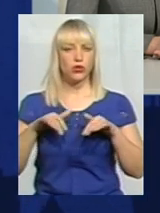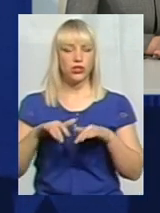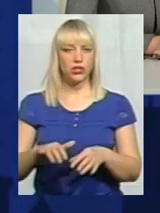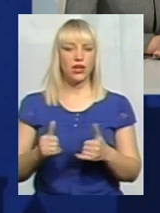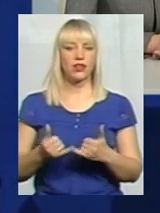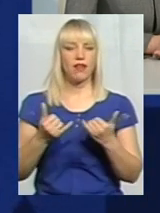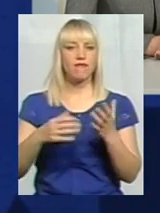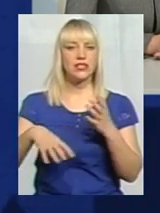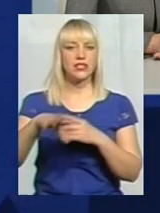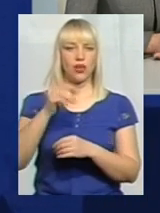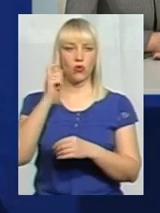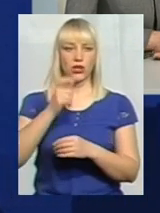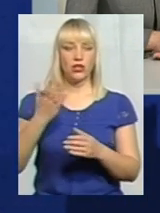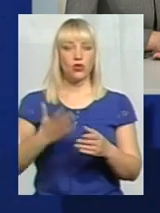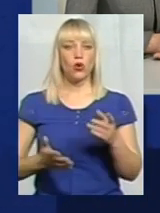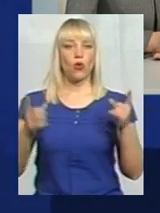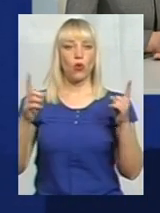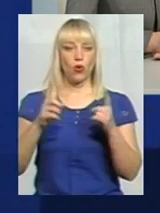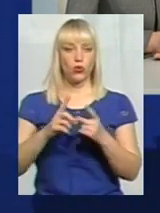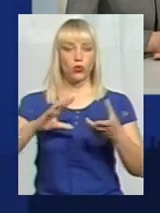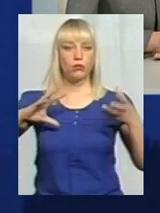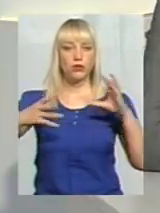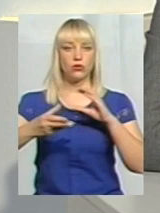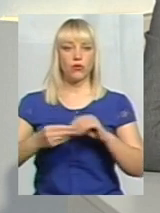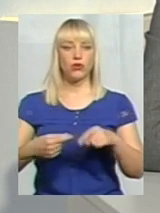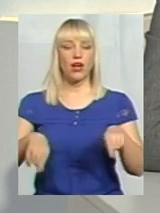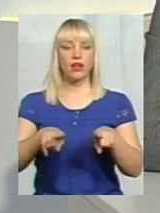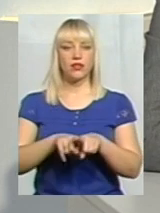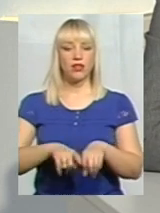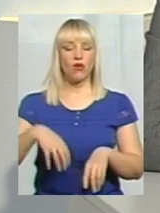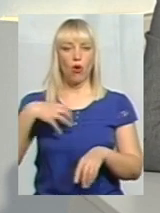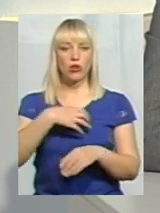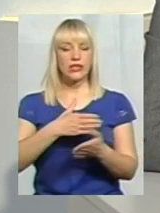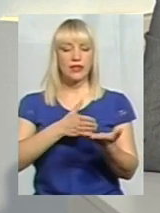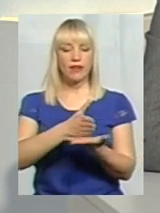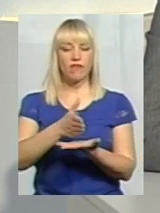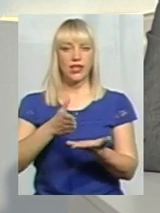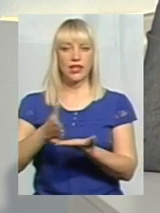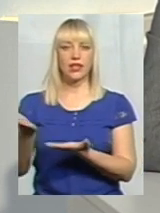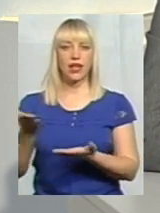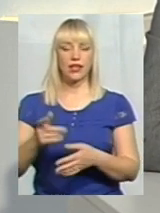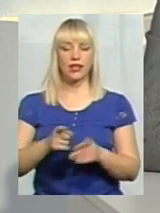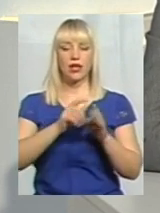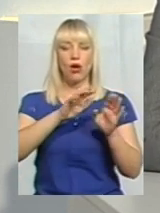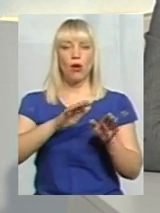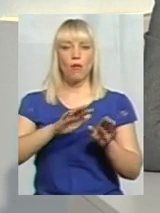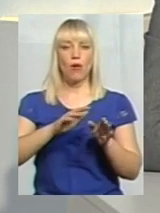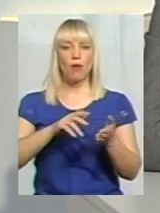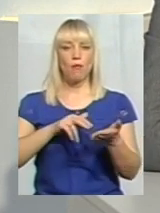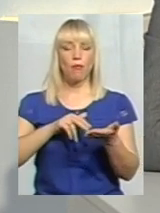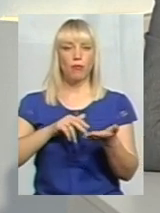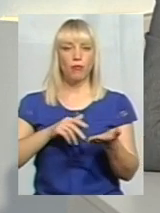України. Якщо коротко підсумовуючи, то ось такі основні віхи, які пройшли протягом минулого року.